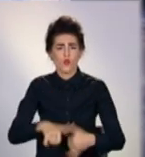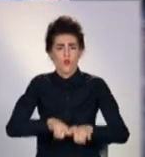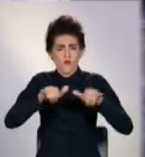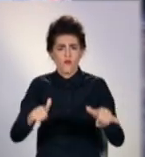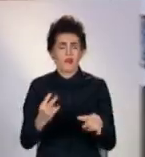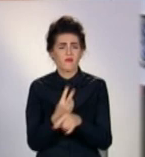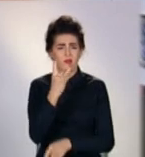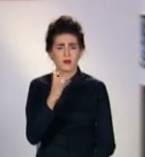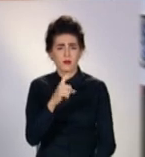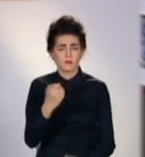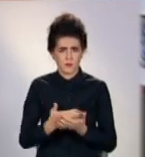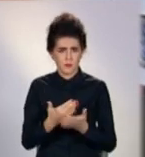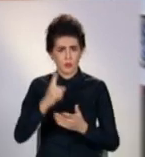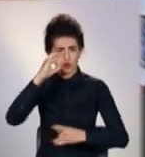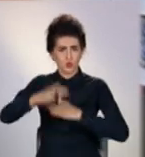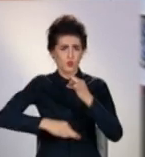вдвічі.